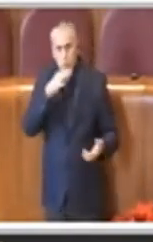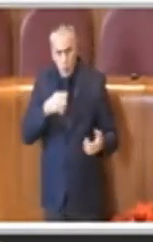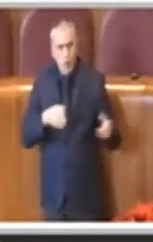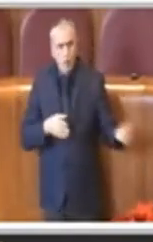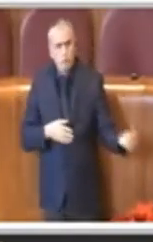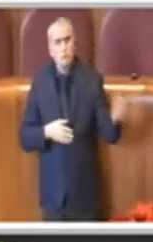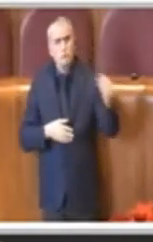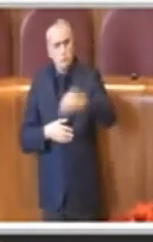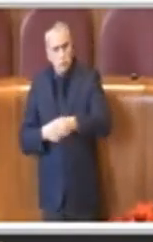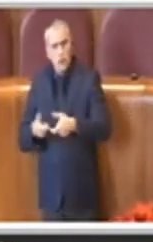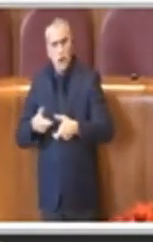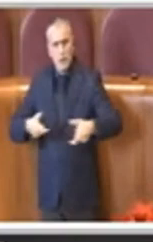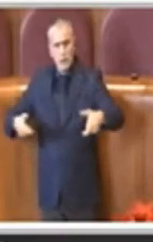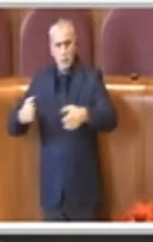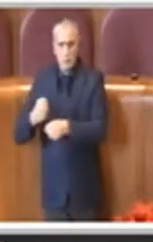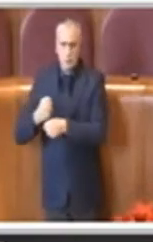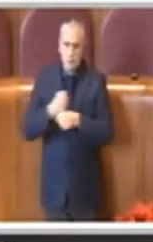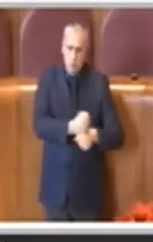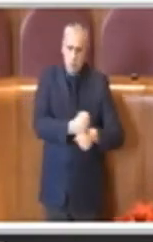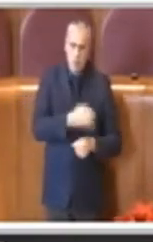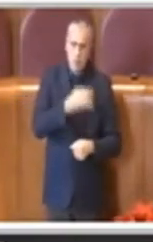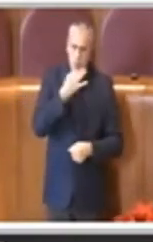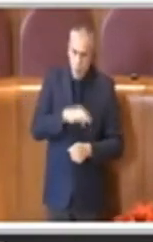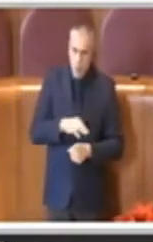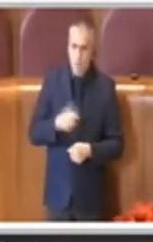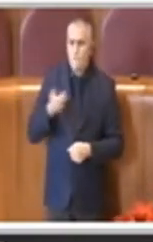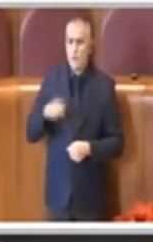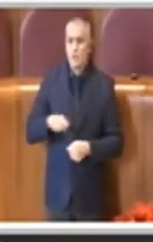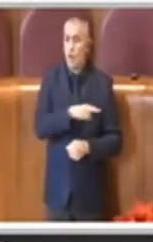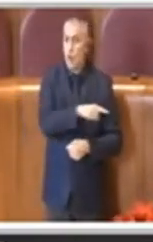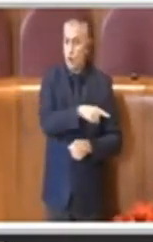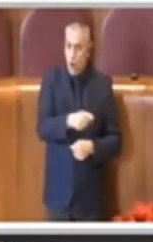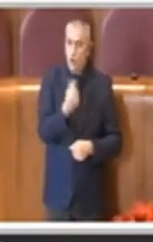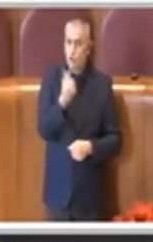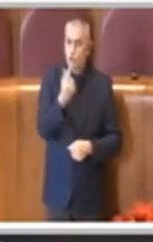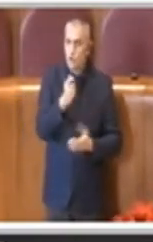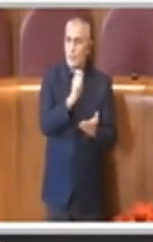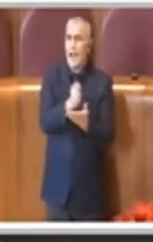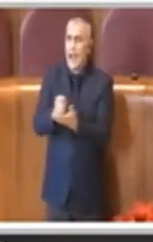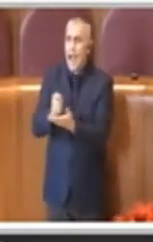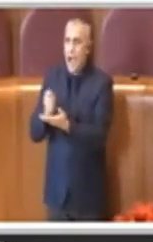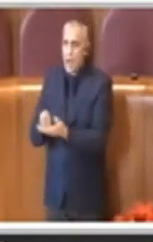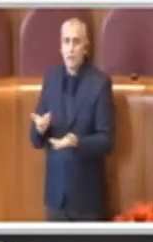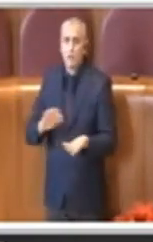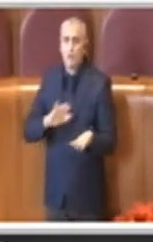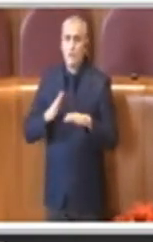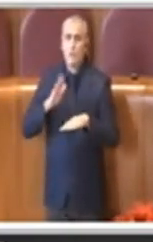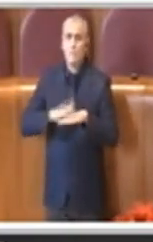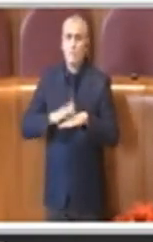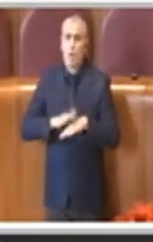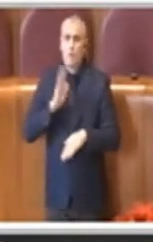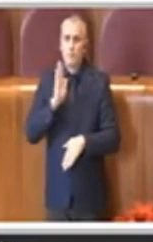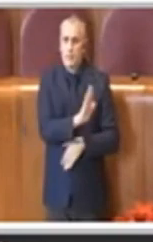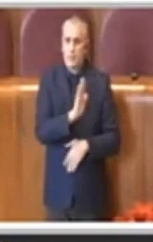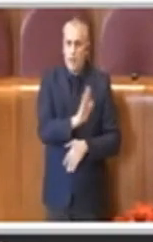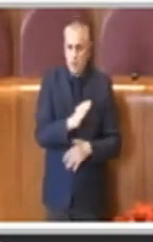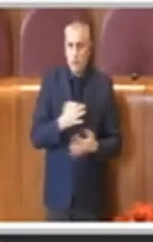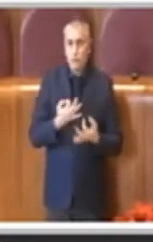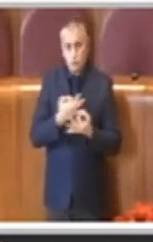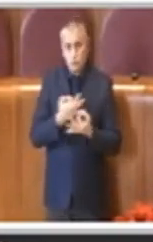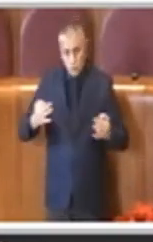e quindi erano proprietari. Questo è stato chiaramente